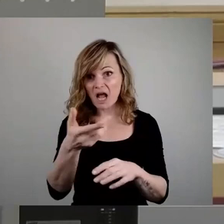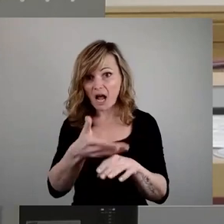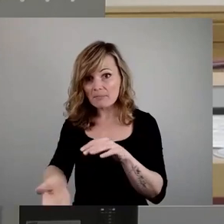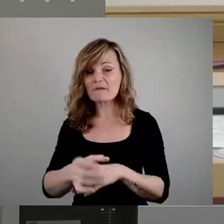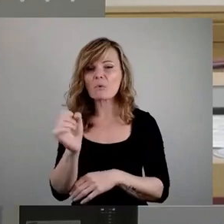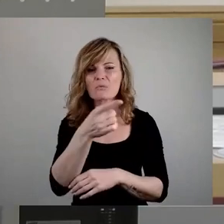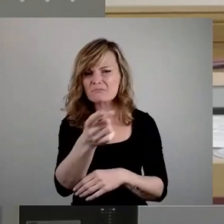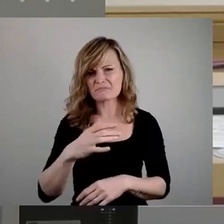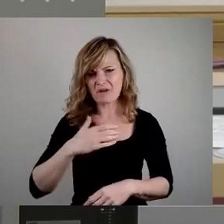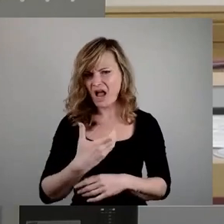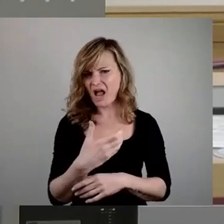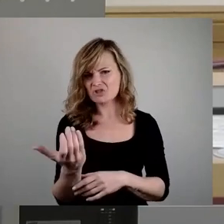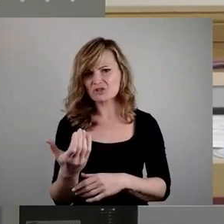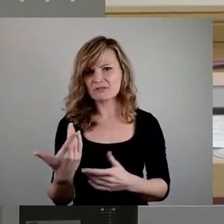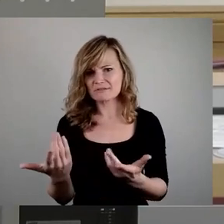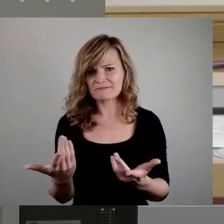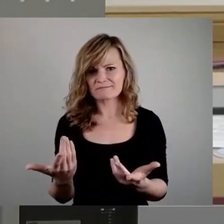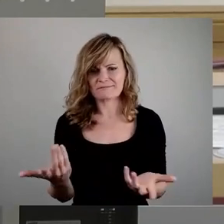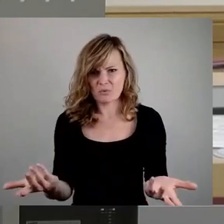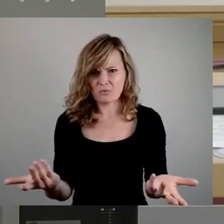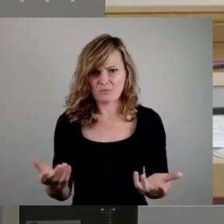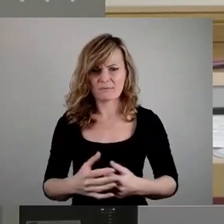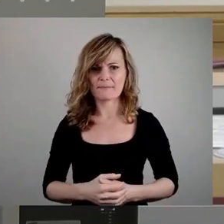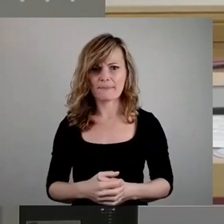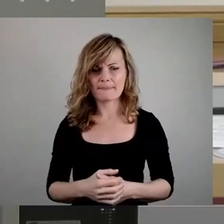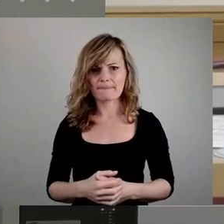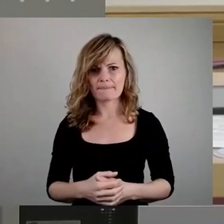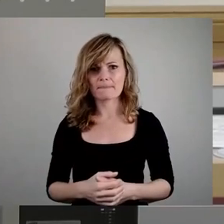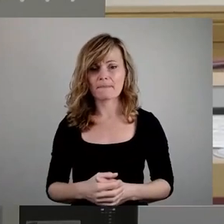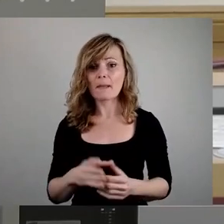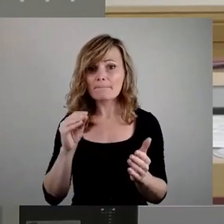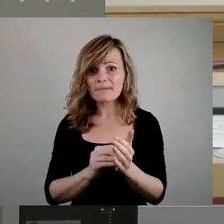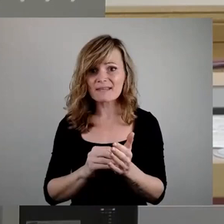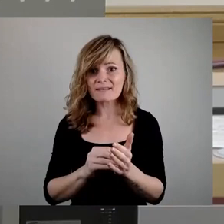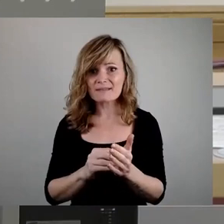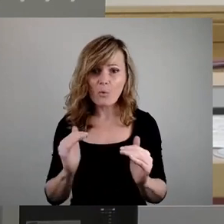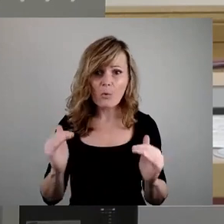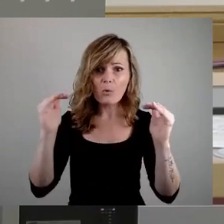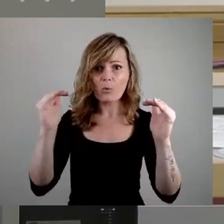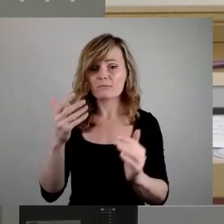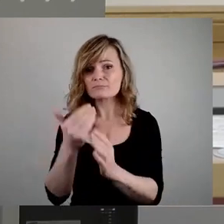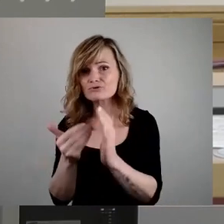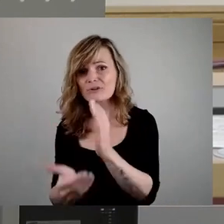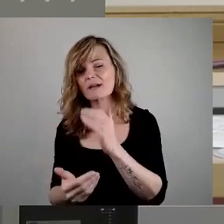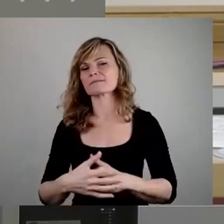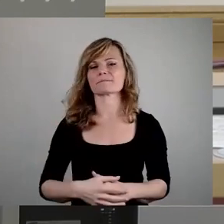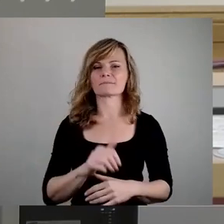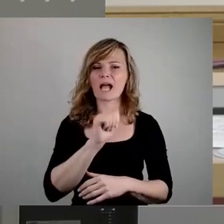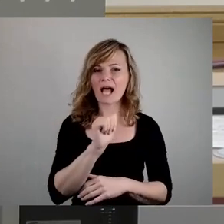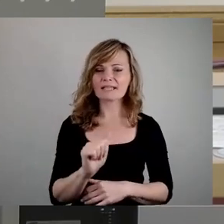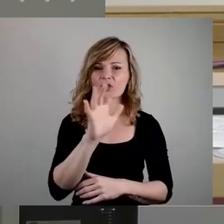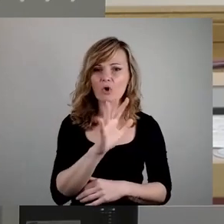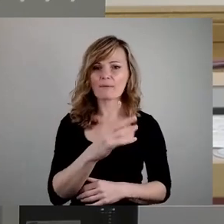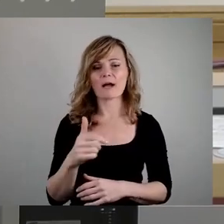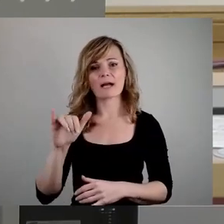Sie überhaupt nicht. Oder es gibt Beschwerden über zu hohe Mietpreise. Da haben zum Beispiel André Schollbach, Jens Mattes und ich vor